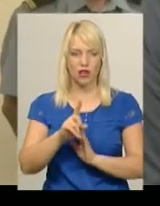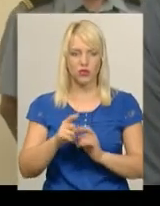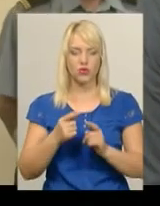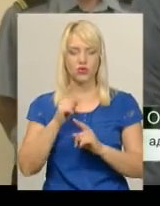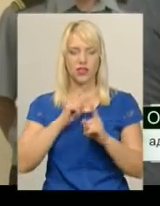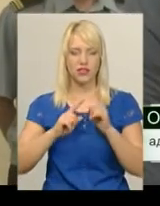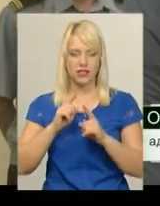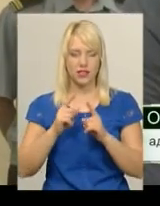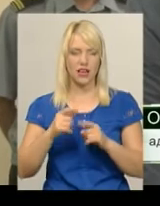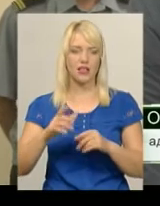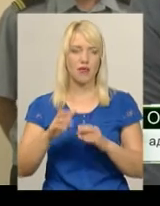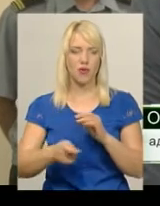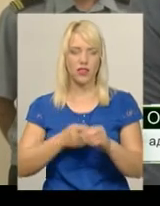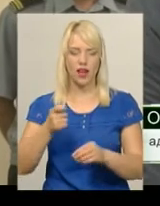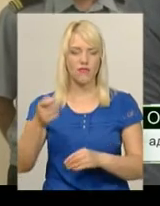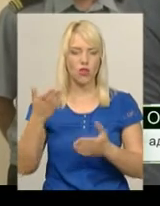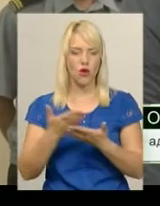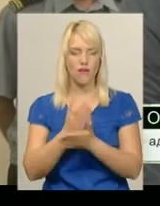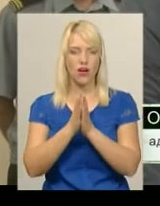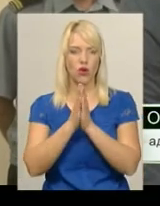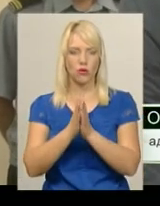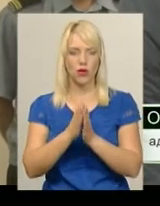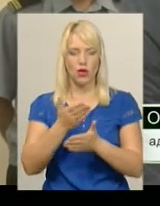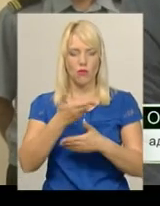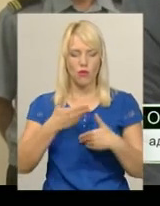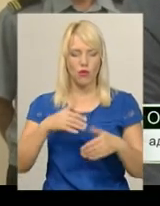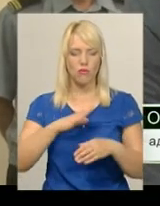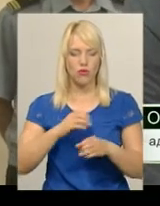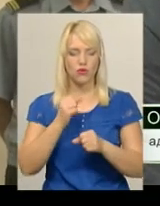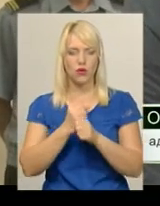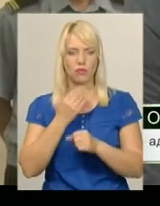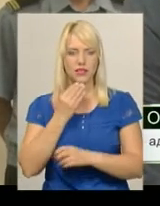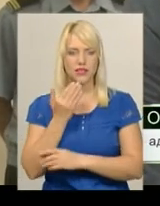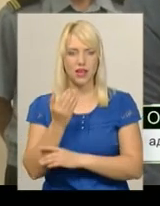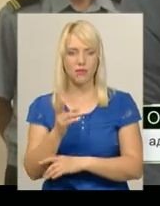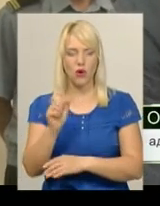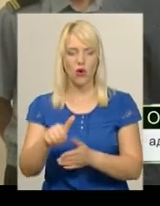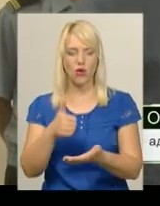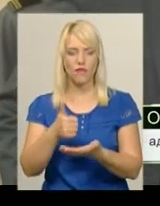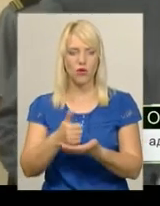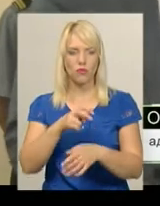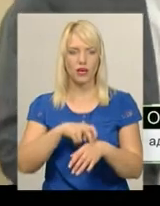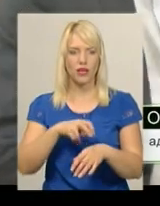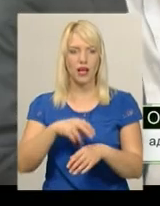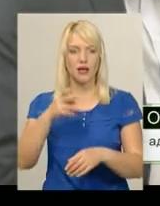22 червня було зроблено запит на головному лікарю Хмельницького власного наркотичного диспансера з приводу